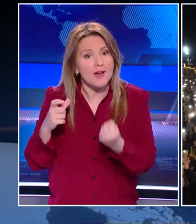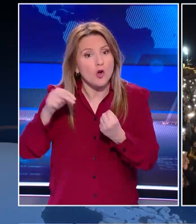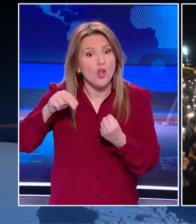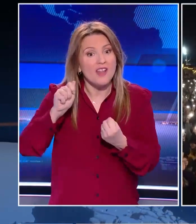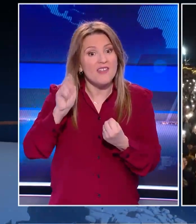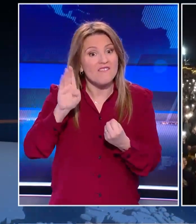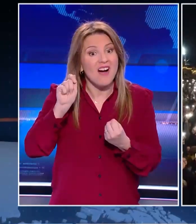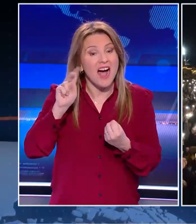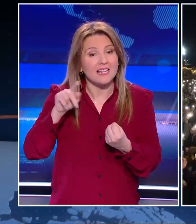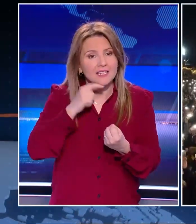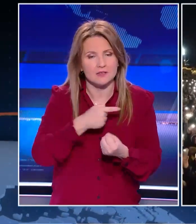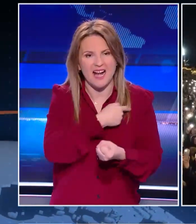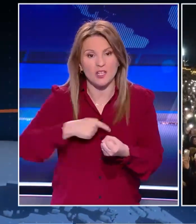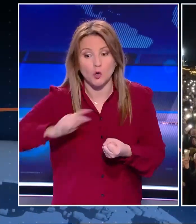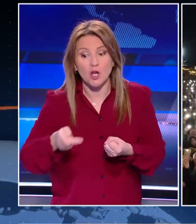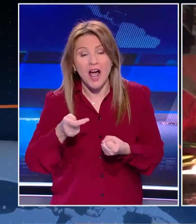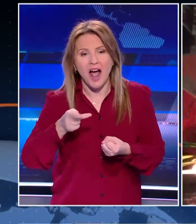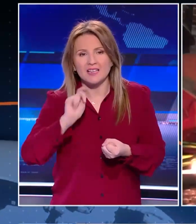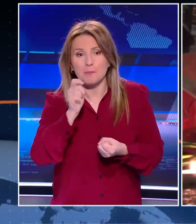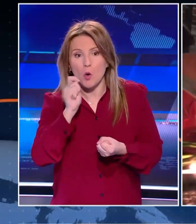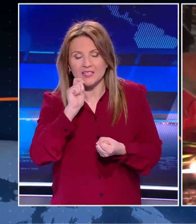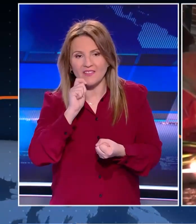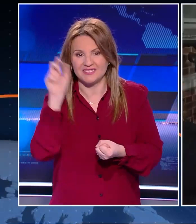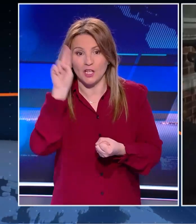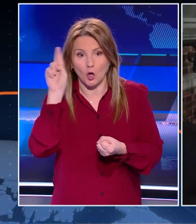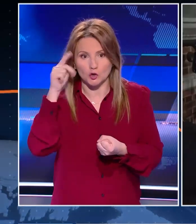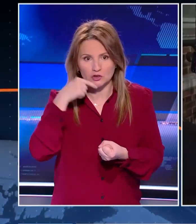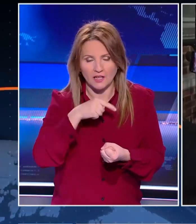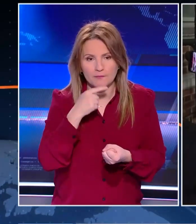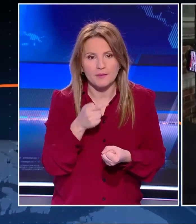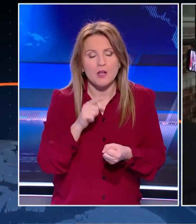Εντονότατες αντιδράσεις έχει προκαλέσει η είδηση θανάτου του Αλεξέη Ναβάλνη.